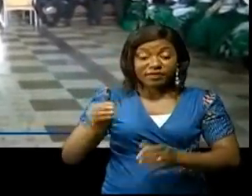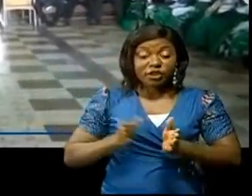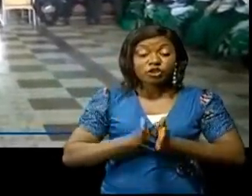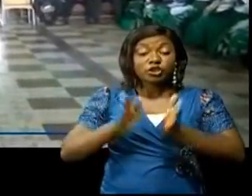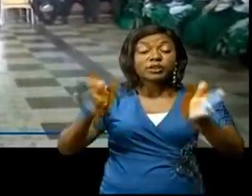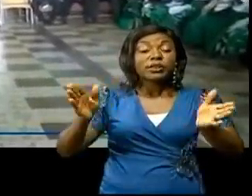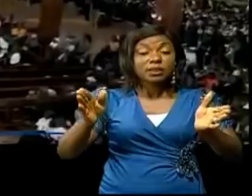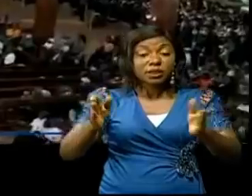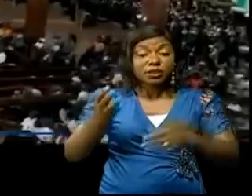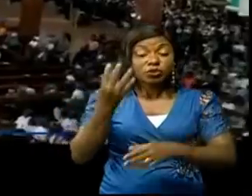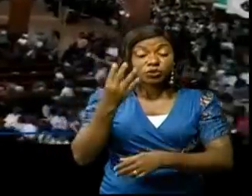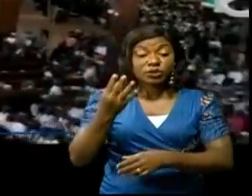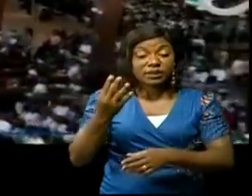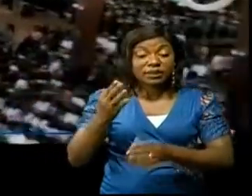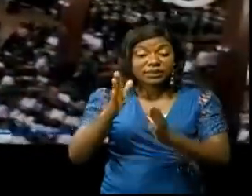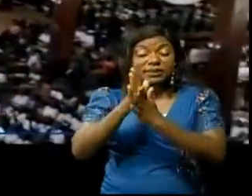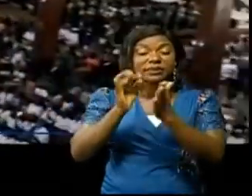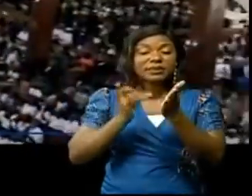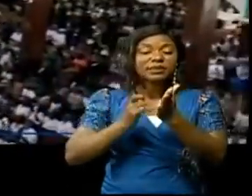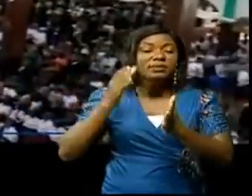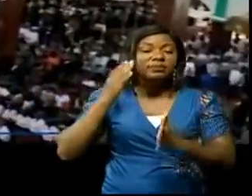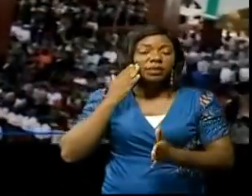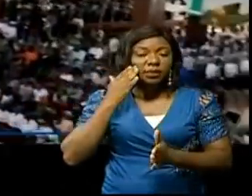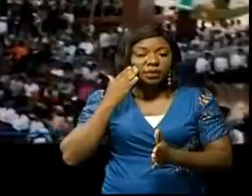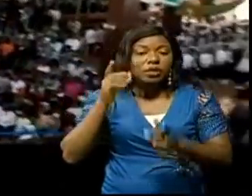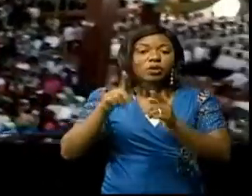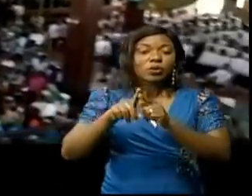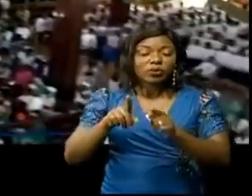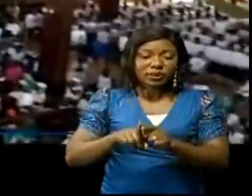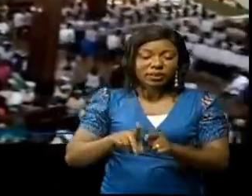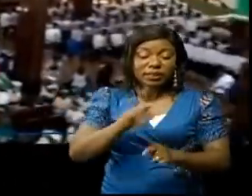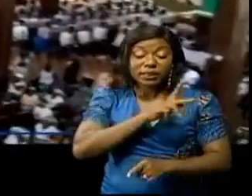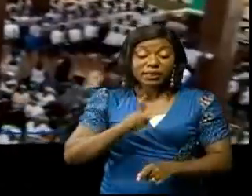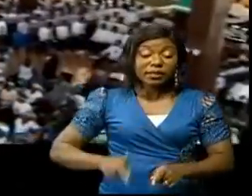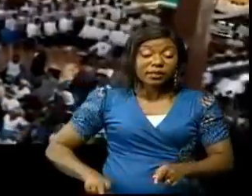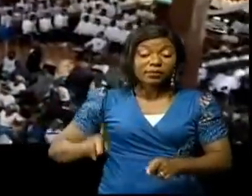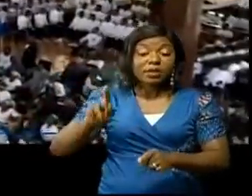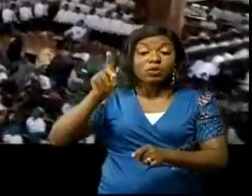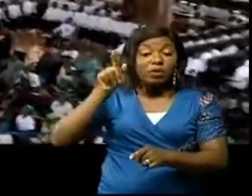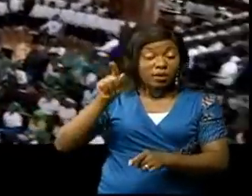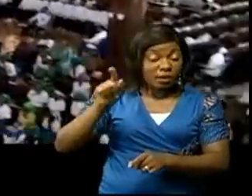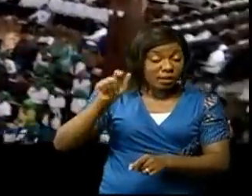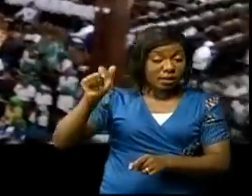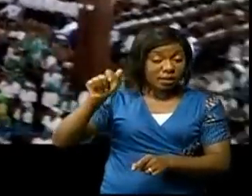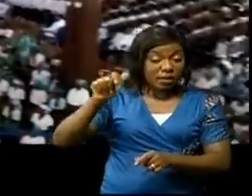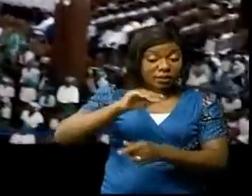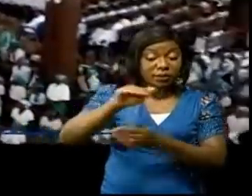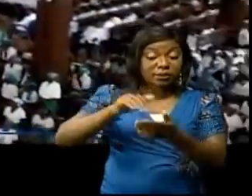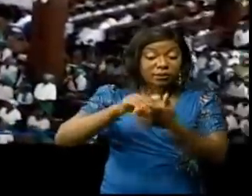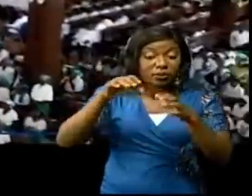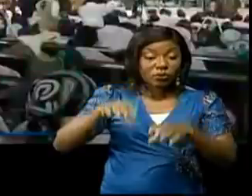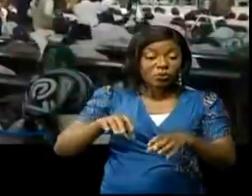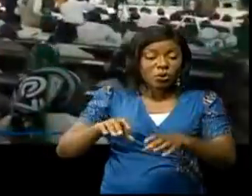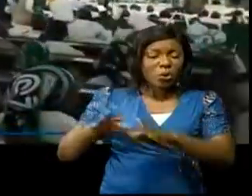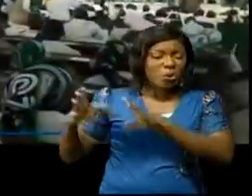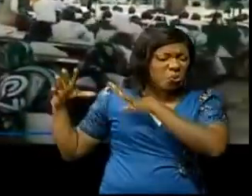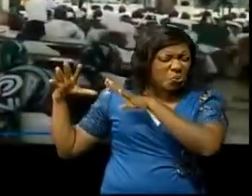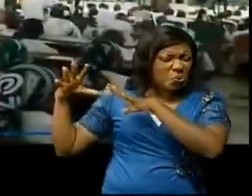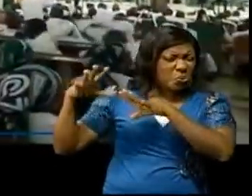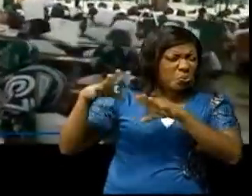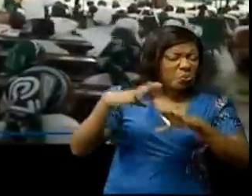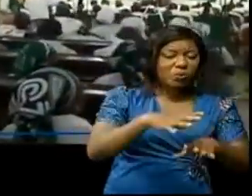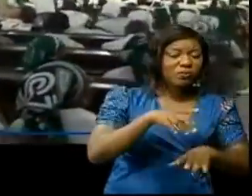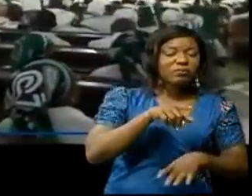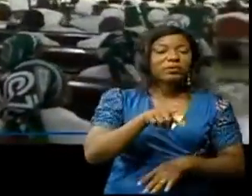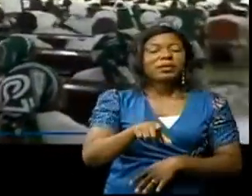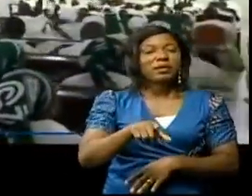mars 2022 à Camus. La Nouvelle Jérusalem dans la province du Congo central des milliers de fidèles venus de